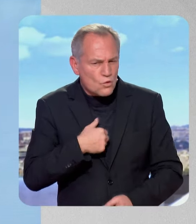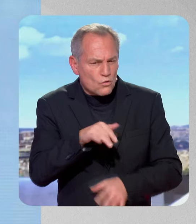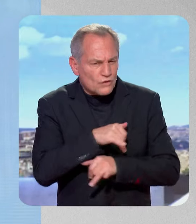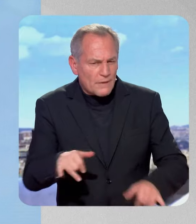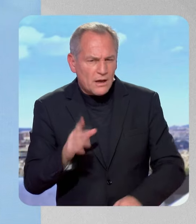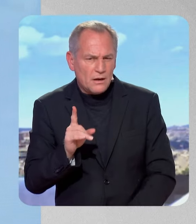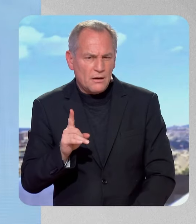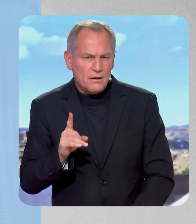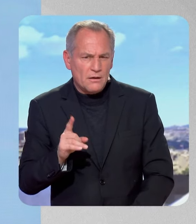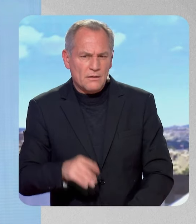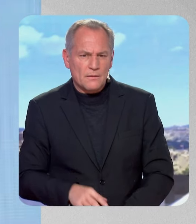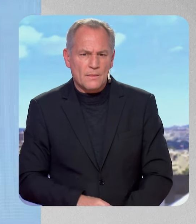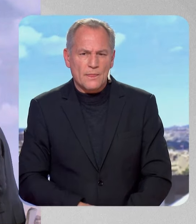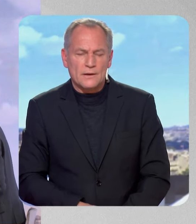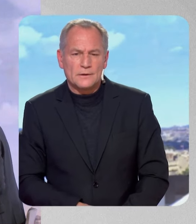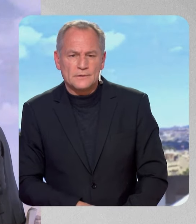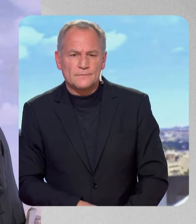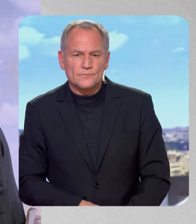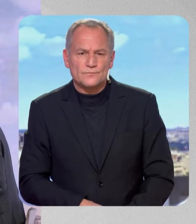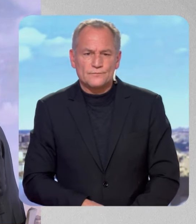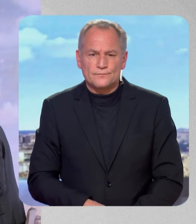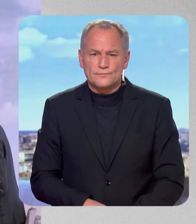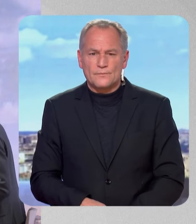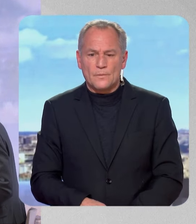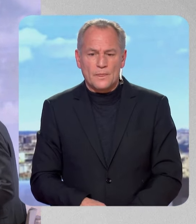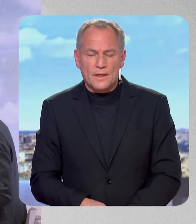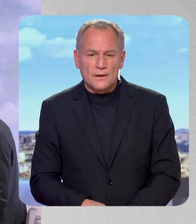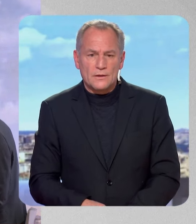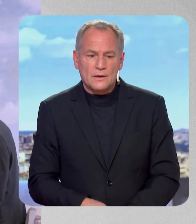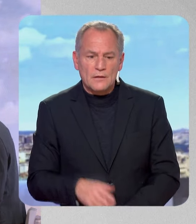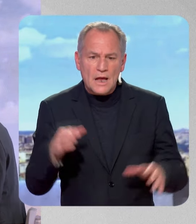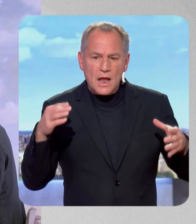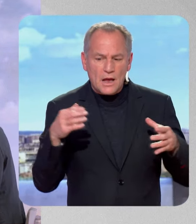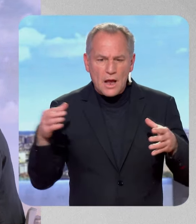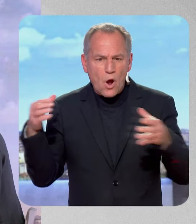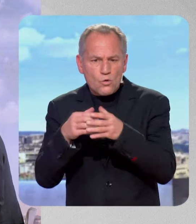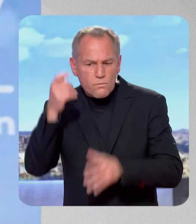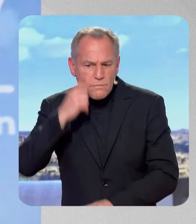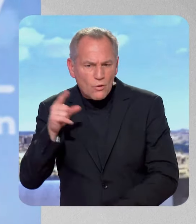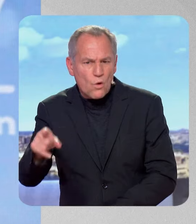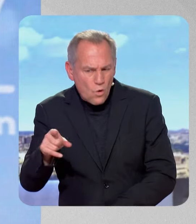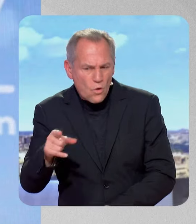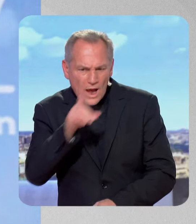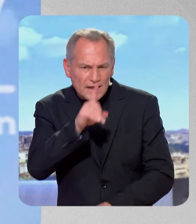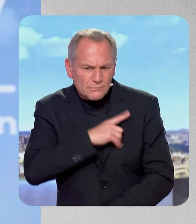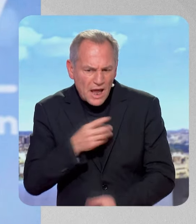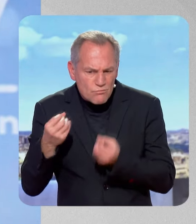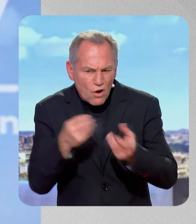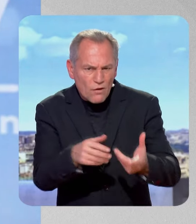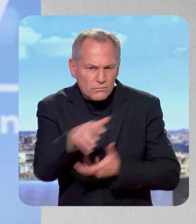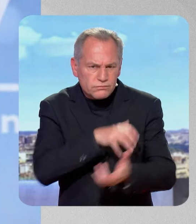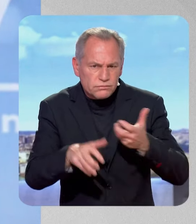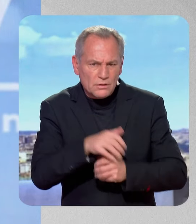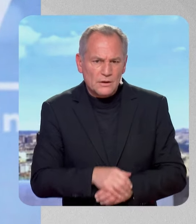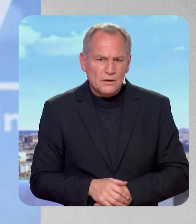reprenez le propos, j'imagine, le terme. Ben non, parce qu'en fait, si on regarde les faits, c'est bien la Macronie, aujourd'hui, qui bordélise 700 amendements pour 60 députés